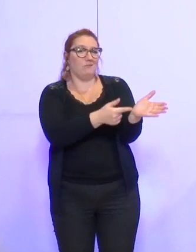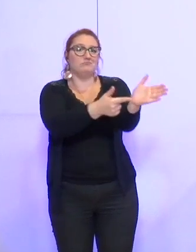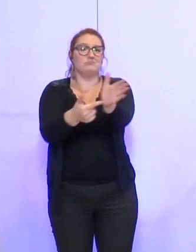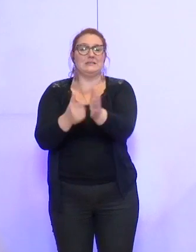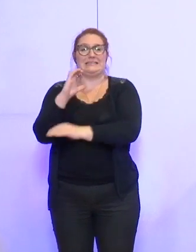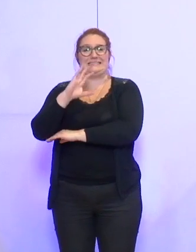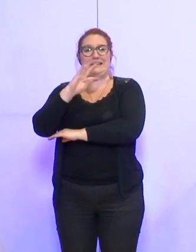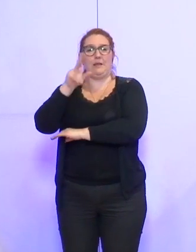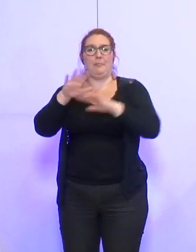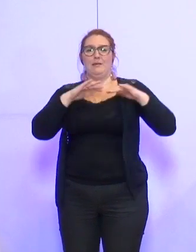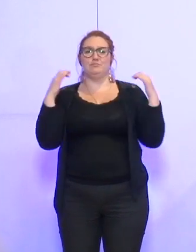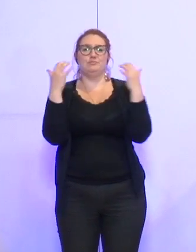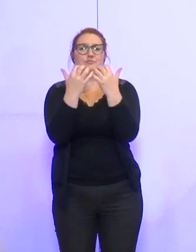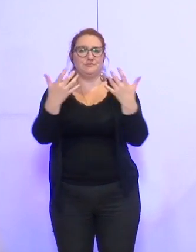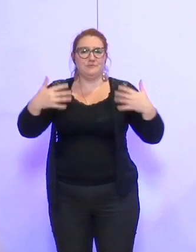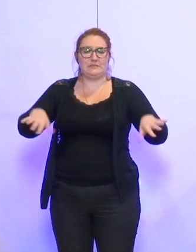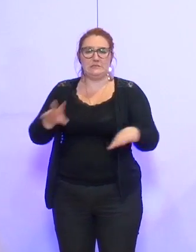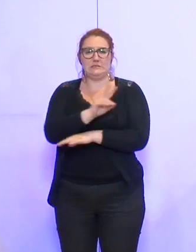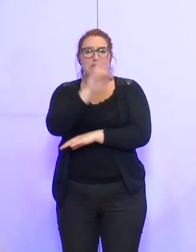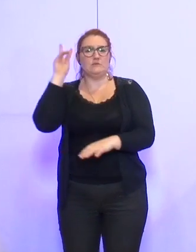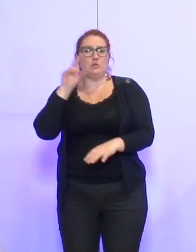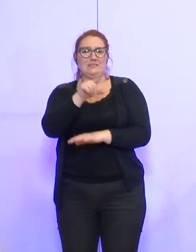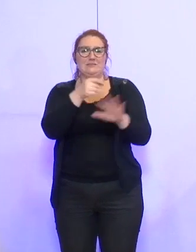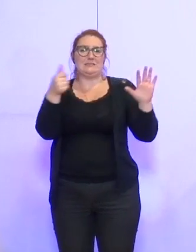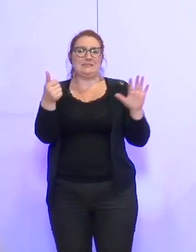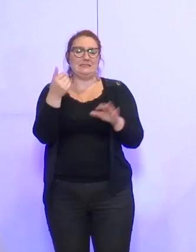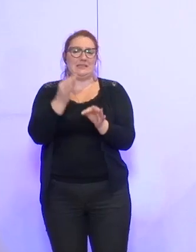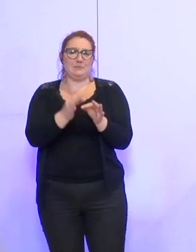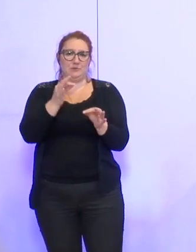du vendredi 26 septembre.